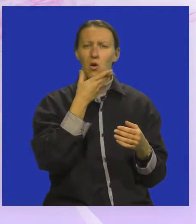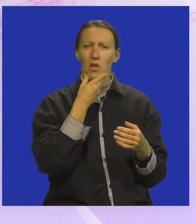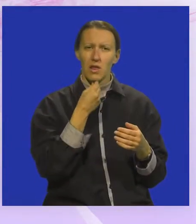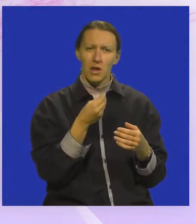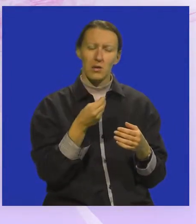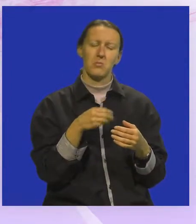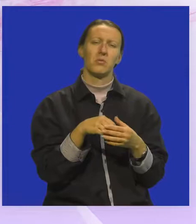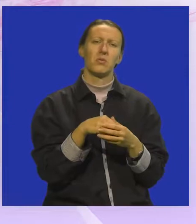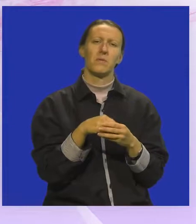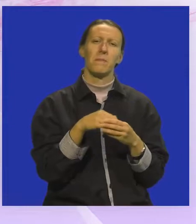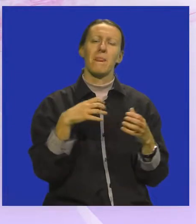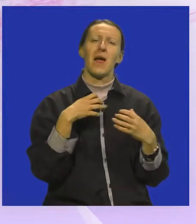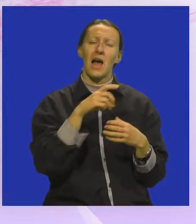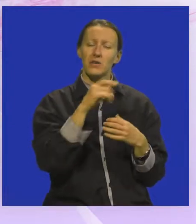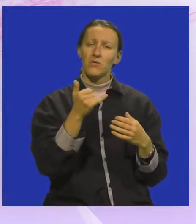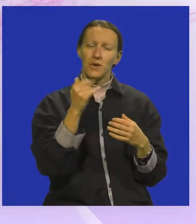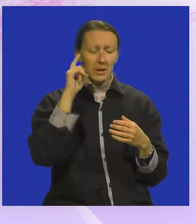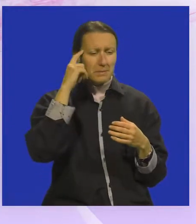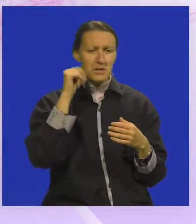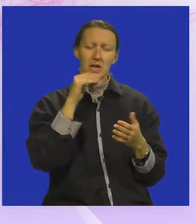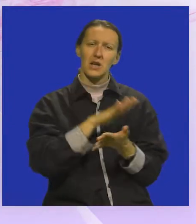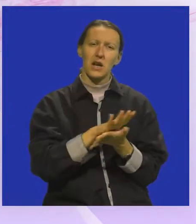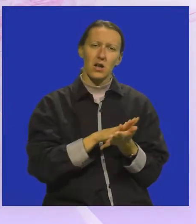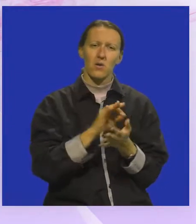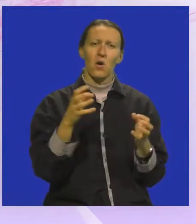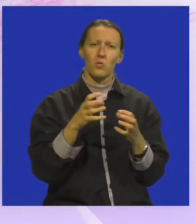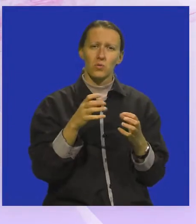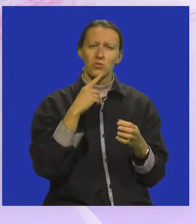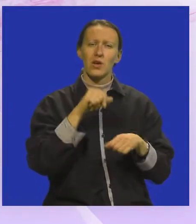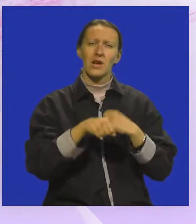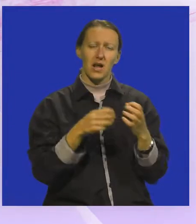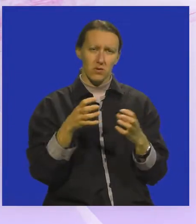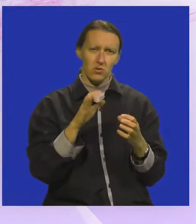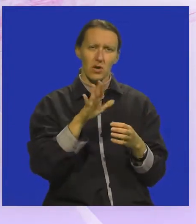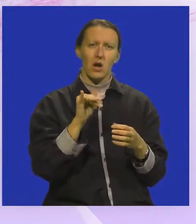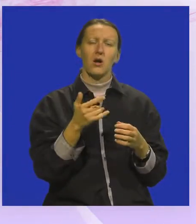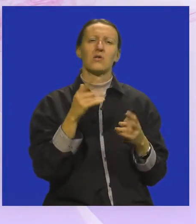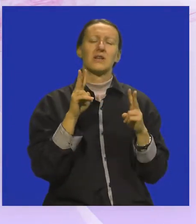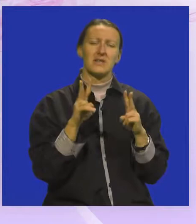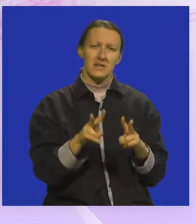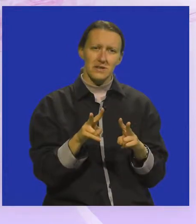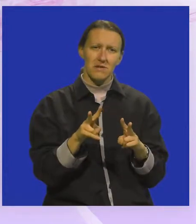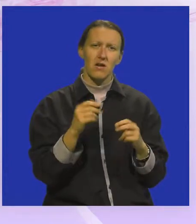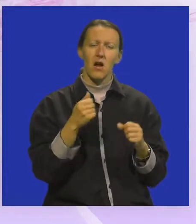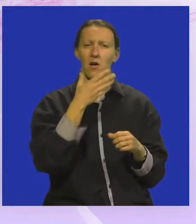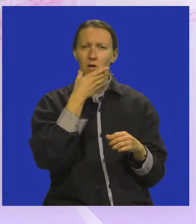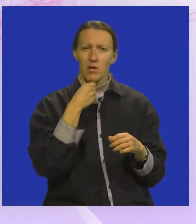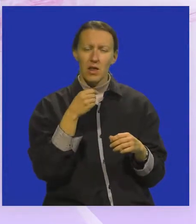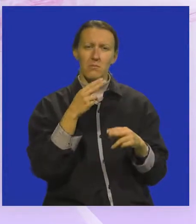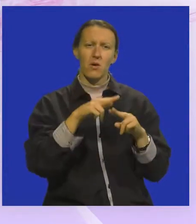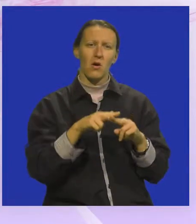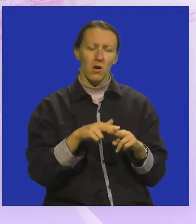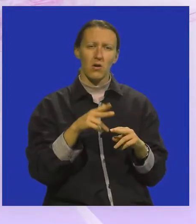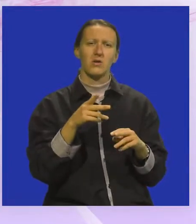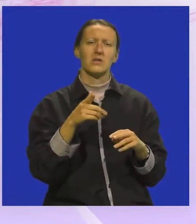no kazalište od uvijek promišlja i razgovara o društvu i razvoju društva, tako da zaista jako lijepo preostaje